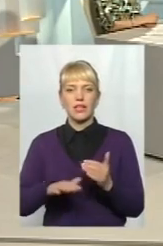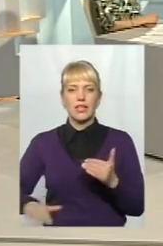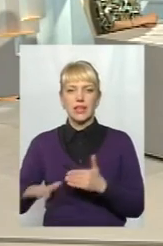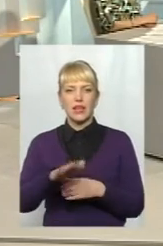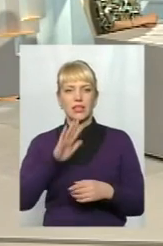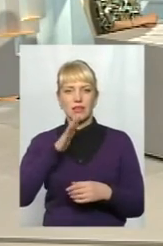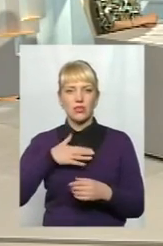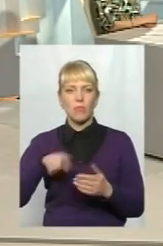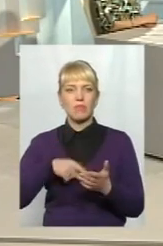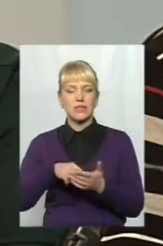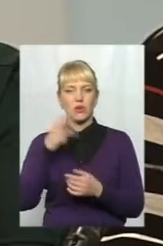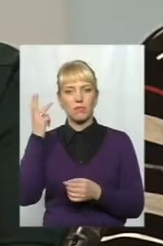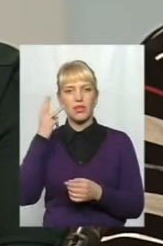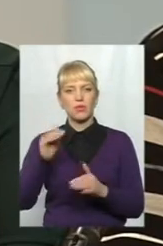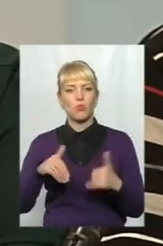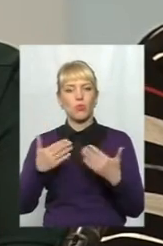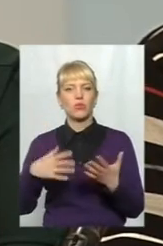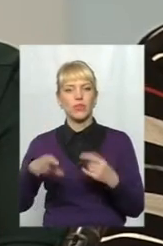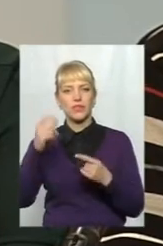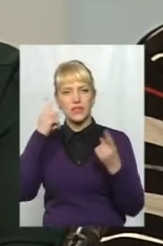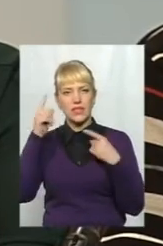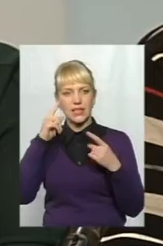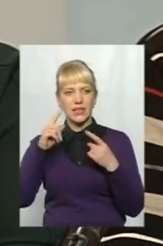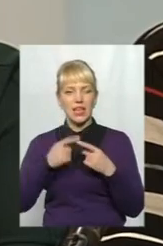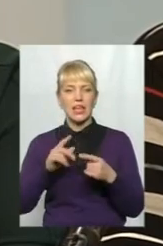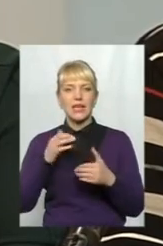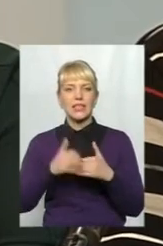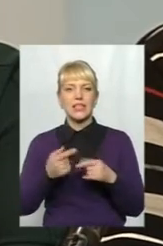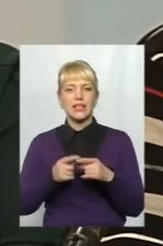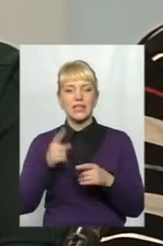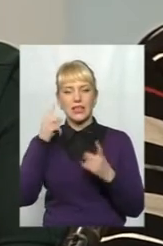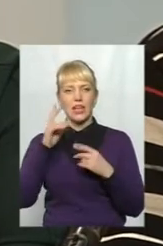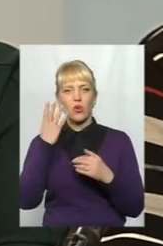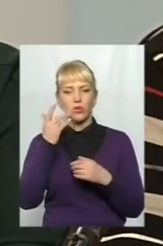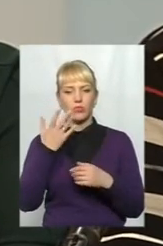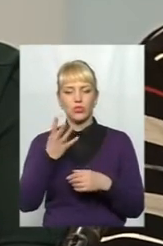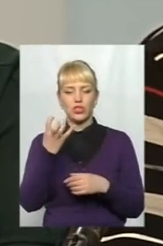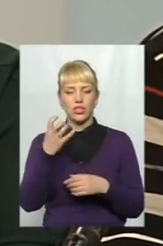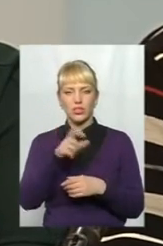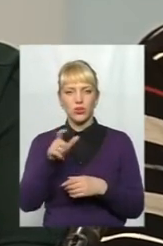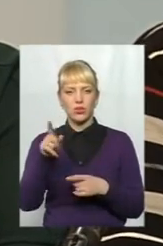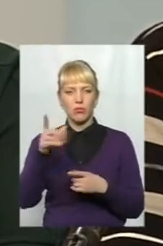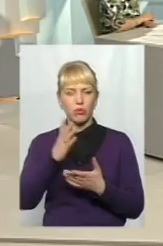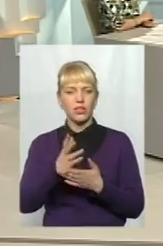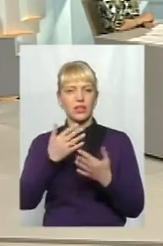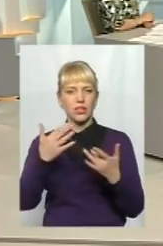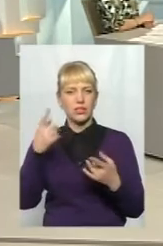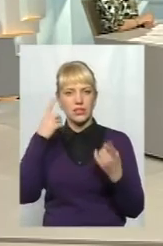сьогодні, пропонувати всі ідеї, навіть абсурдні, тому що серед тих ідей, коли ми там 400 чоловік були, там дійсно ці ідеї були такі,